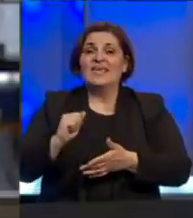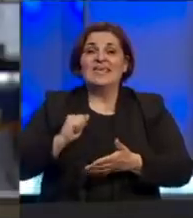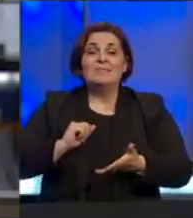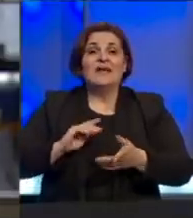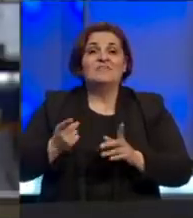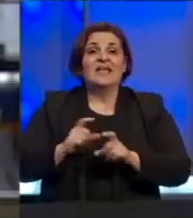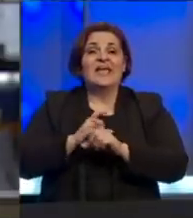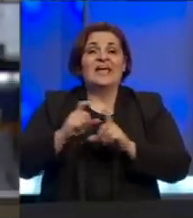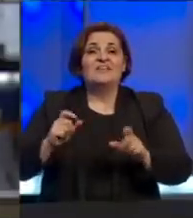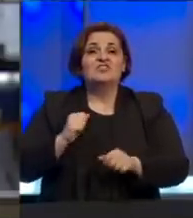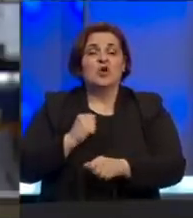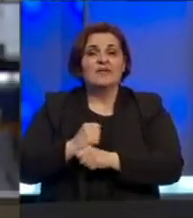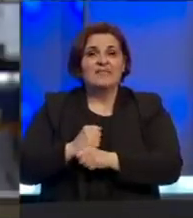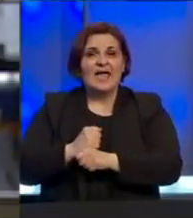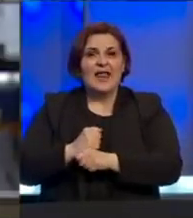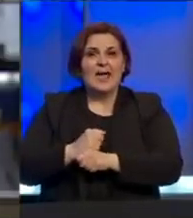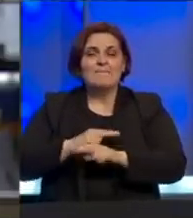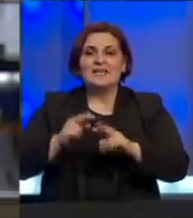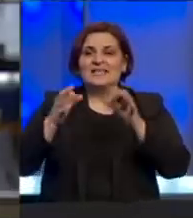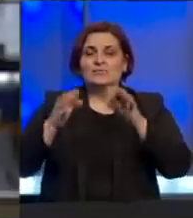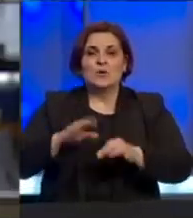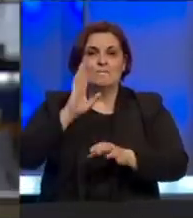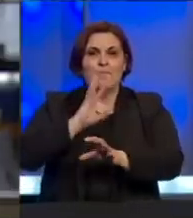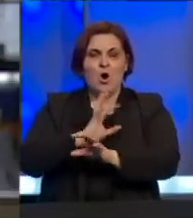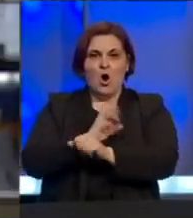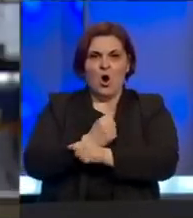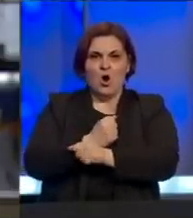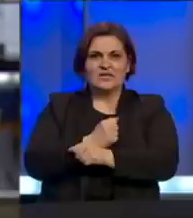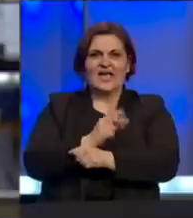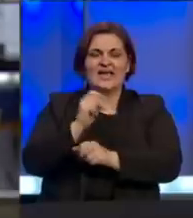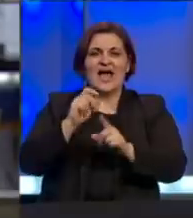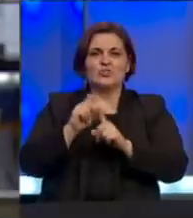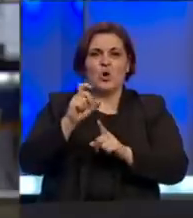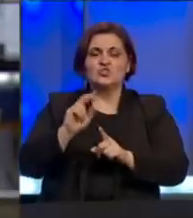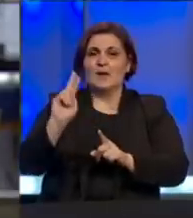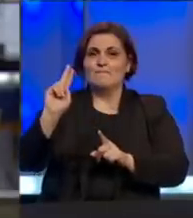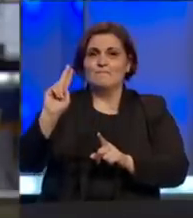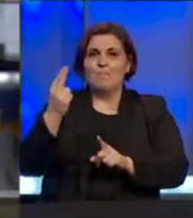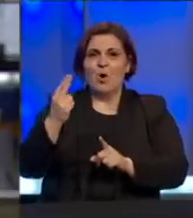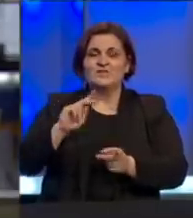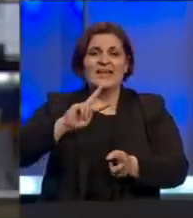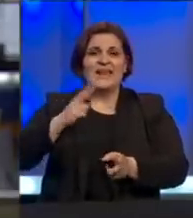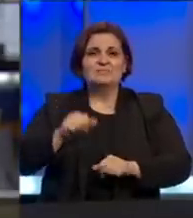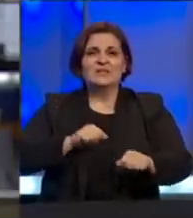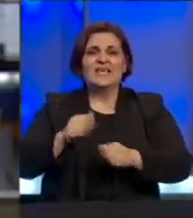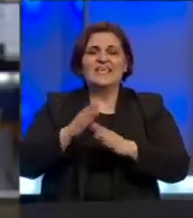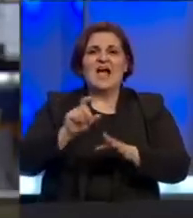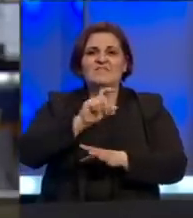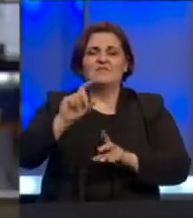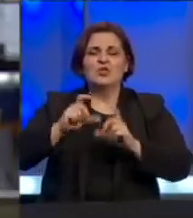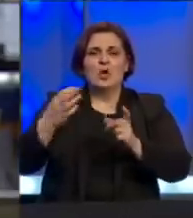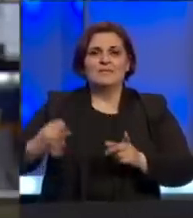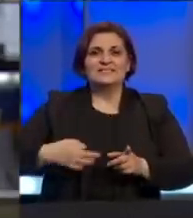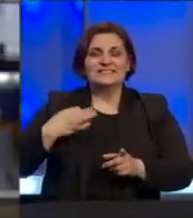elementa krivičnog dijela. Ministar sigurnosti Bosni i Hercegovine, Fahrudin Radončić, poziva na smjenu direktora javne ustanove Dom